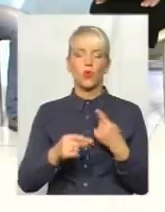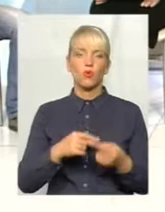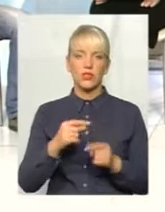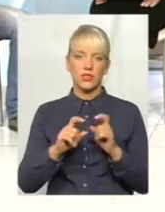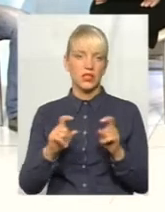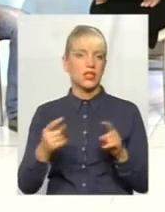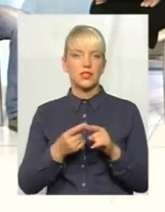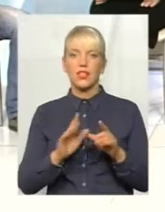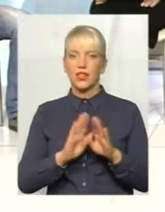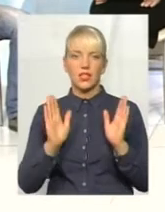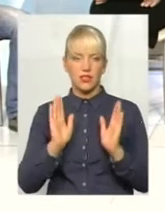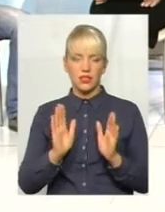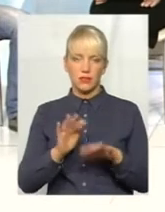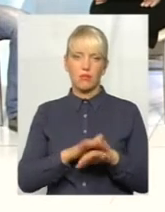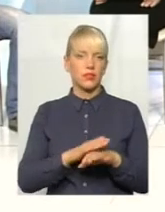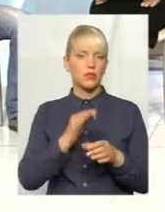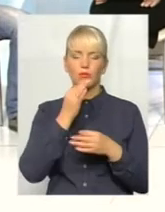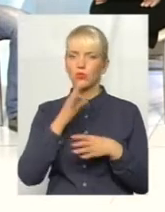тільки банк, будь-який.